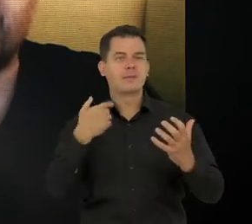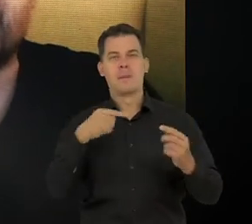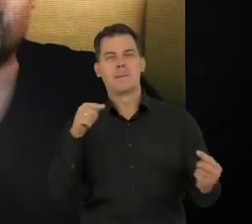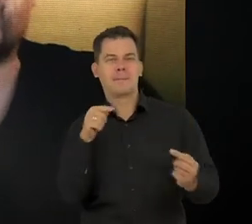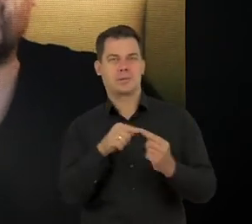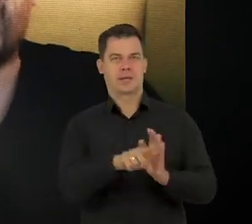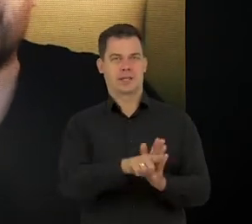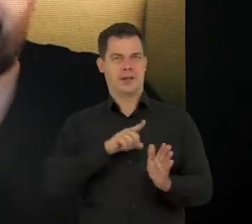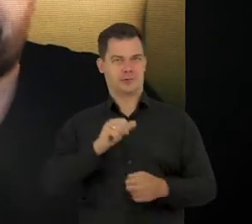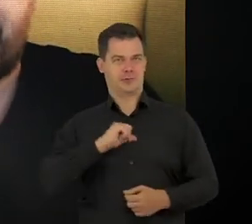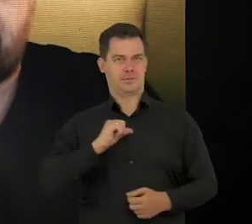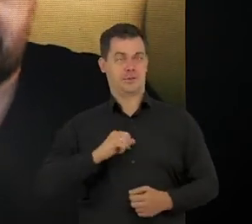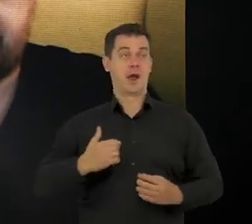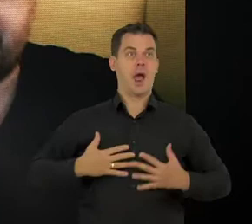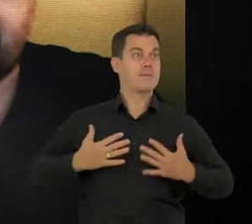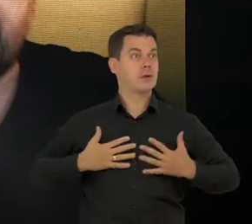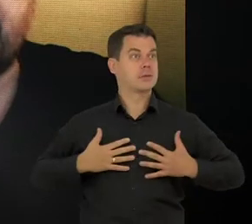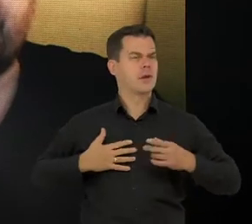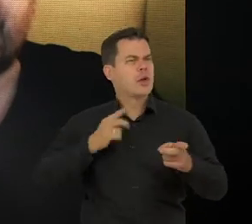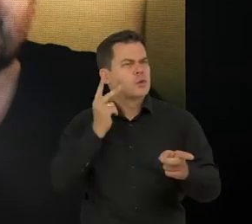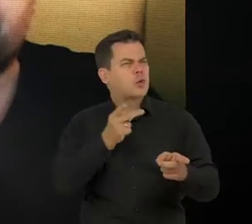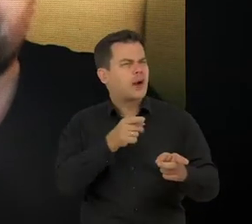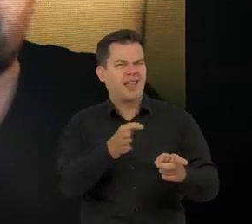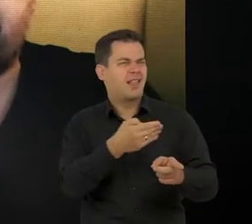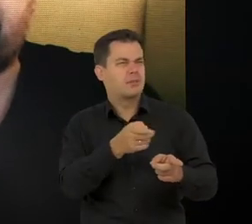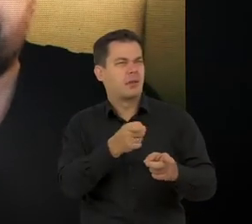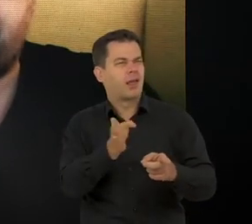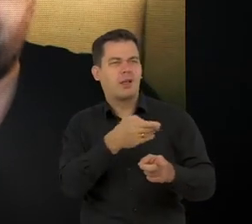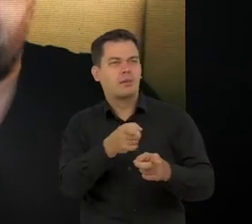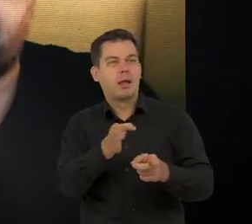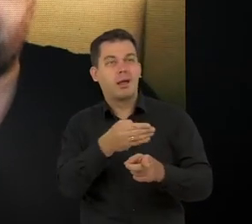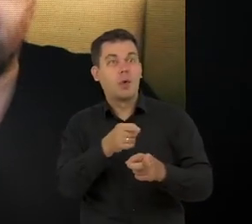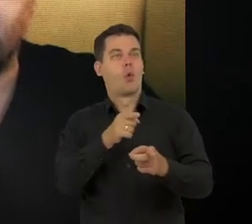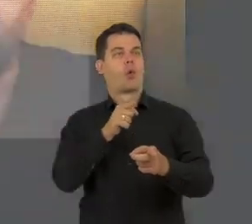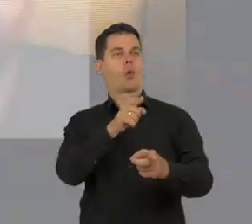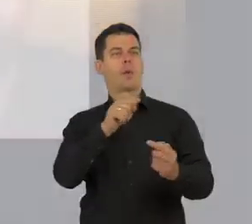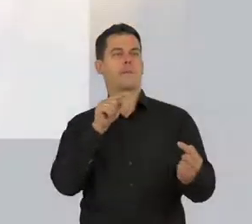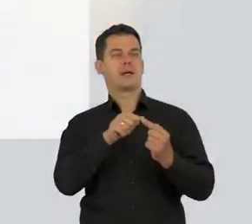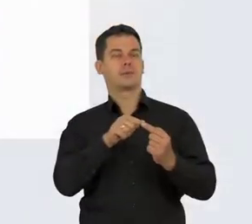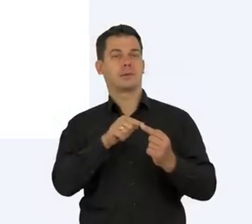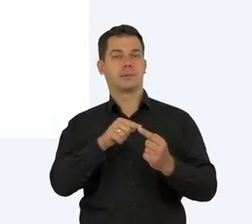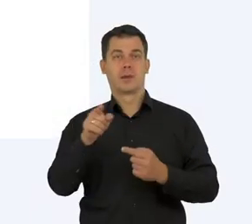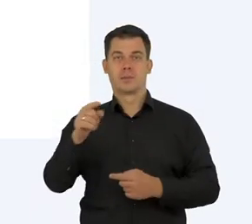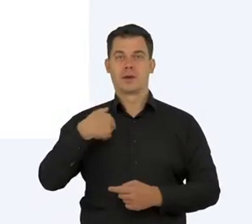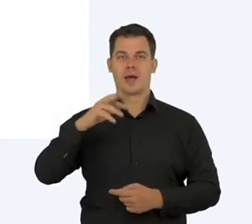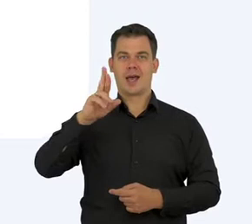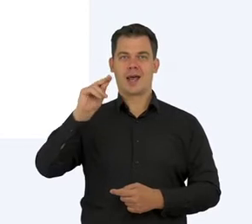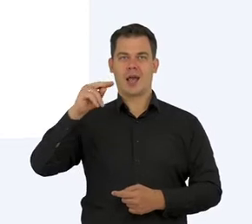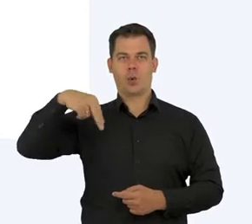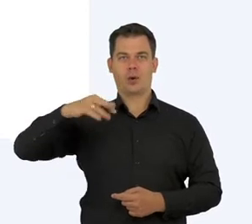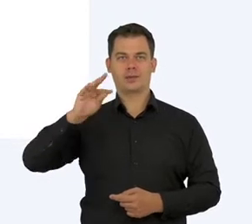sposób, żeby potwierdzić swoje emocje. I wtedy zaczynają się właśnie dziwne sprawy. Reuters Institute